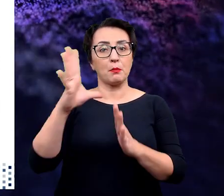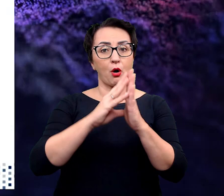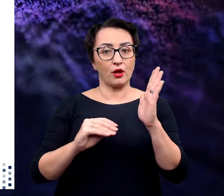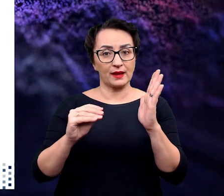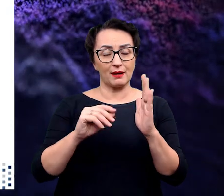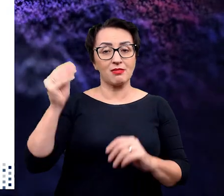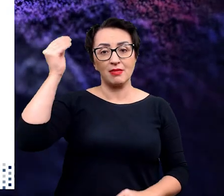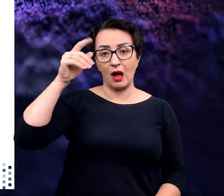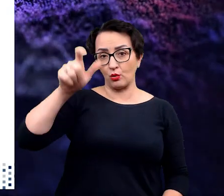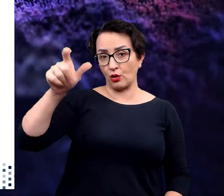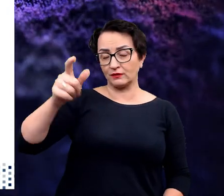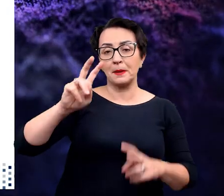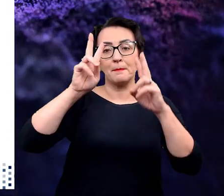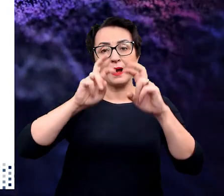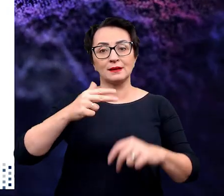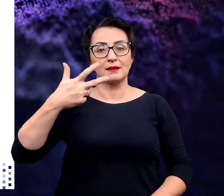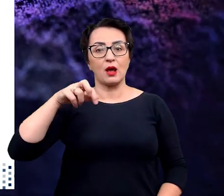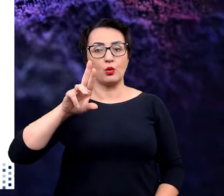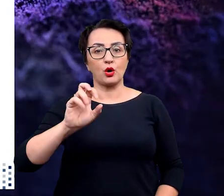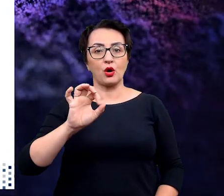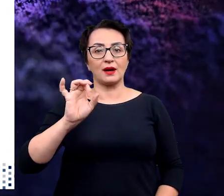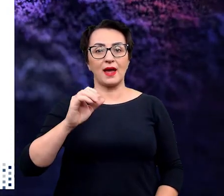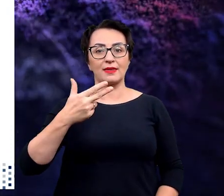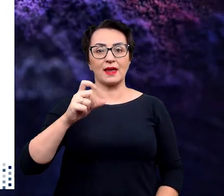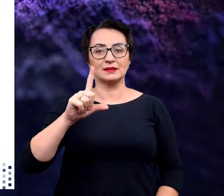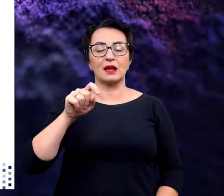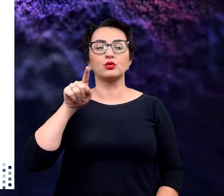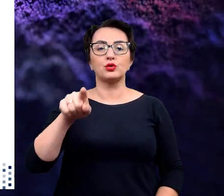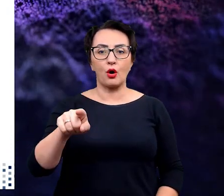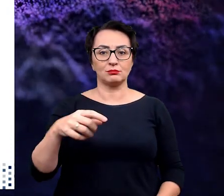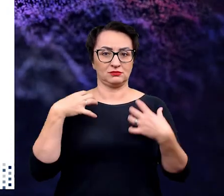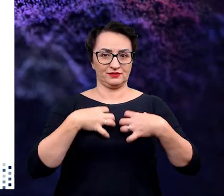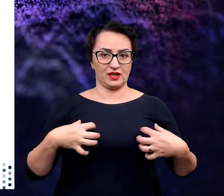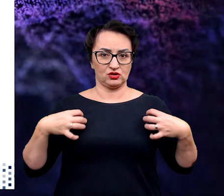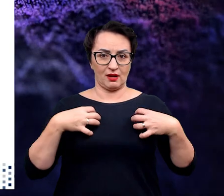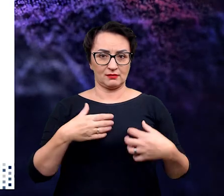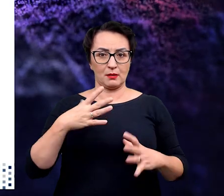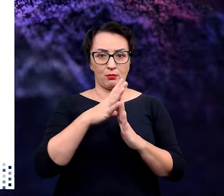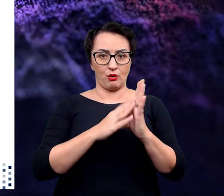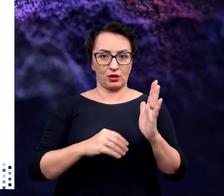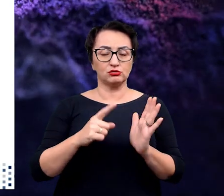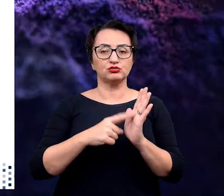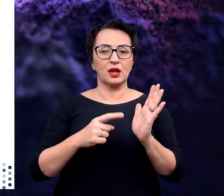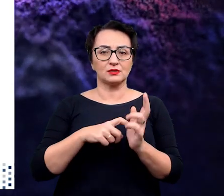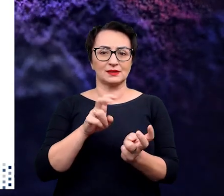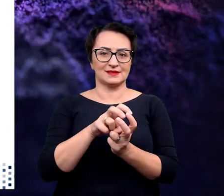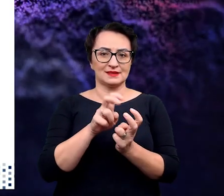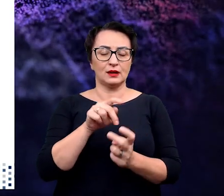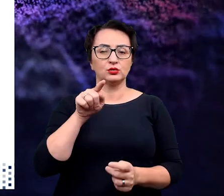I modelem, w którym naukowcy badają neurogenezę, są modele zwierzęce,